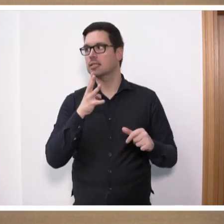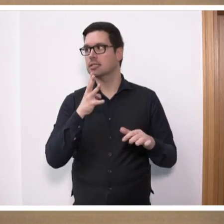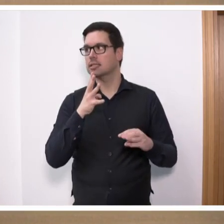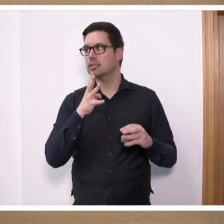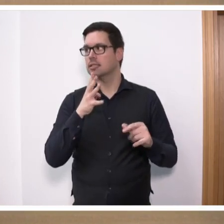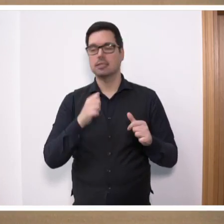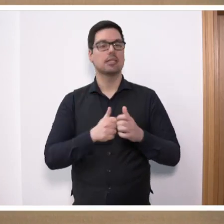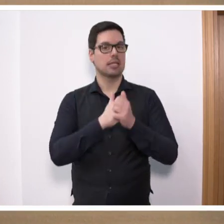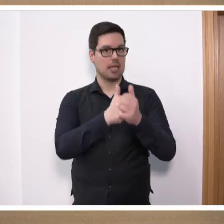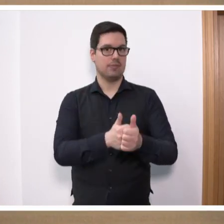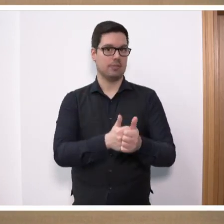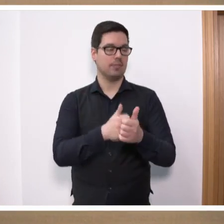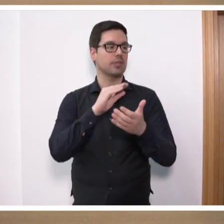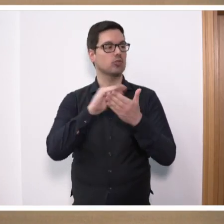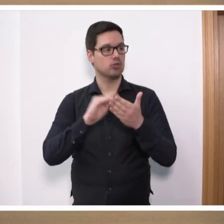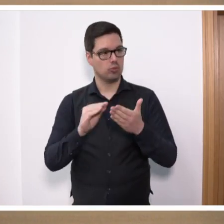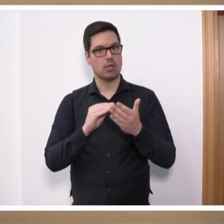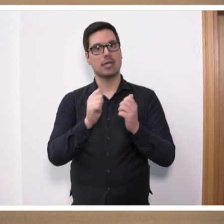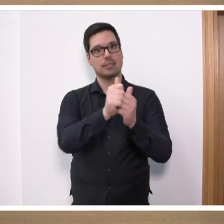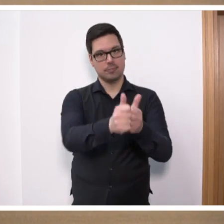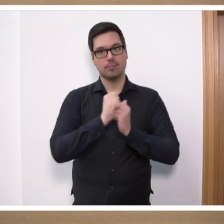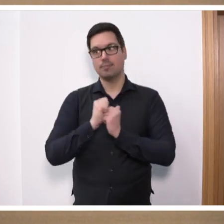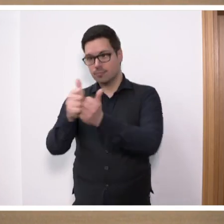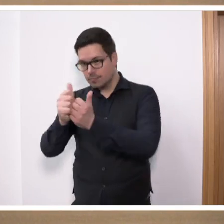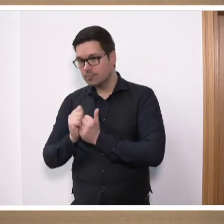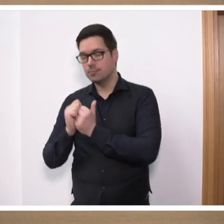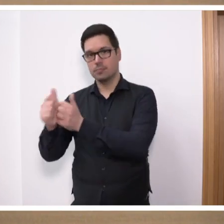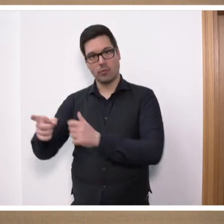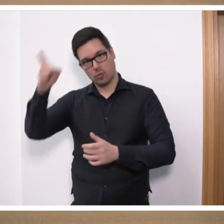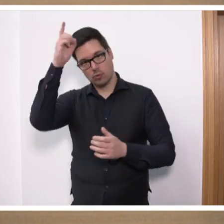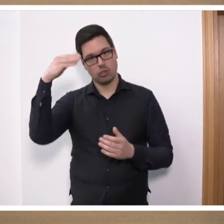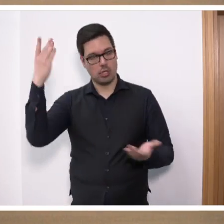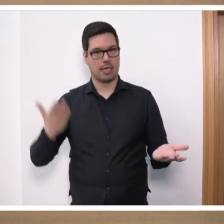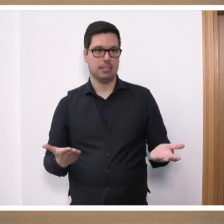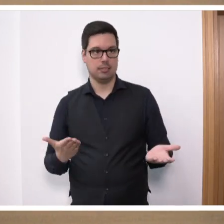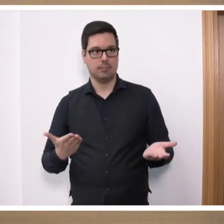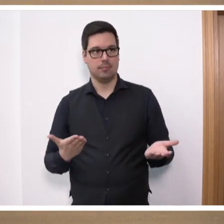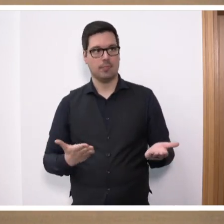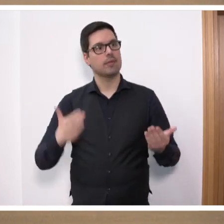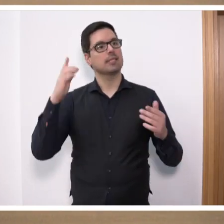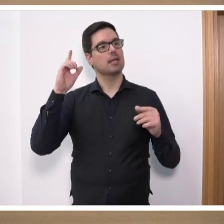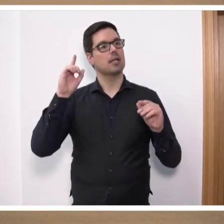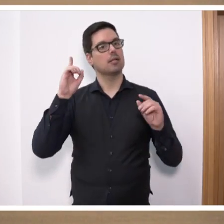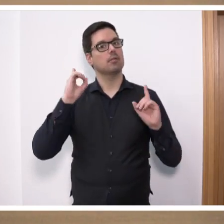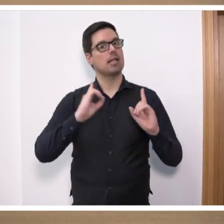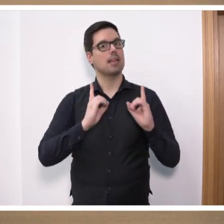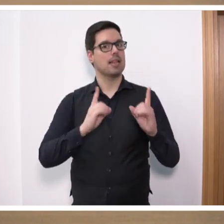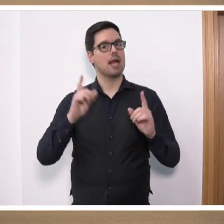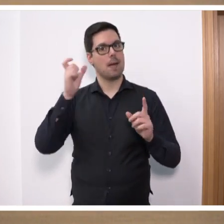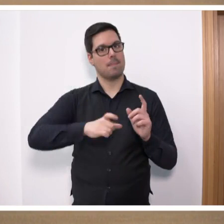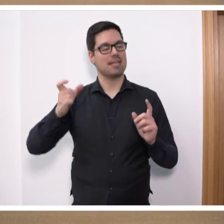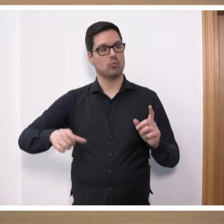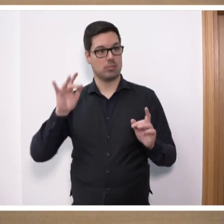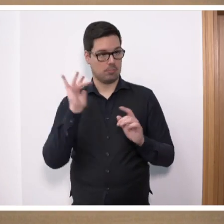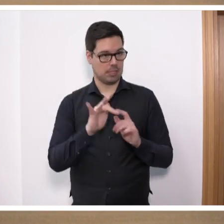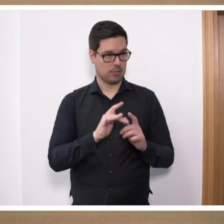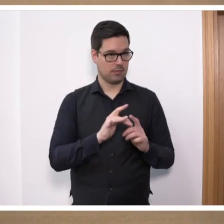Dann helfen die Schüler, helfen ihren Mitschülern Deutsch zu lernen. Und was die Lehrpersonen betrifft, ich